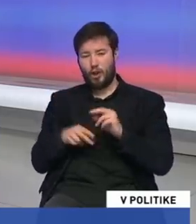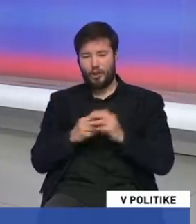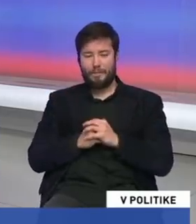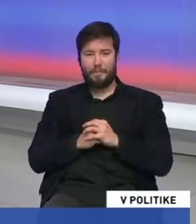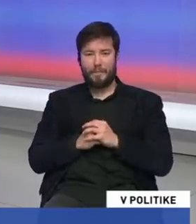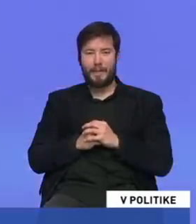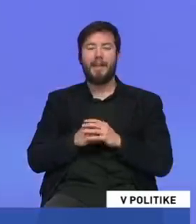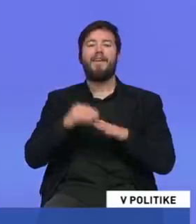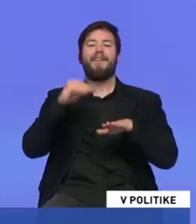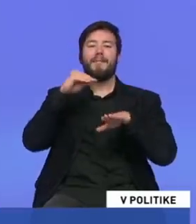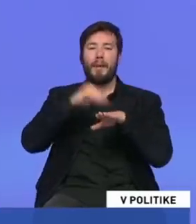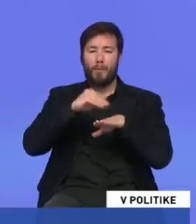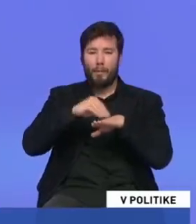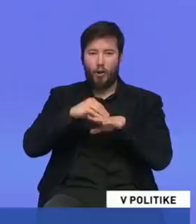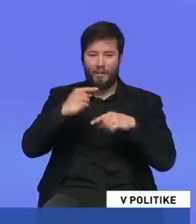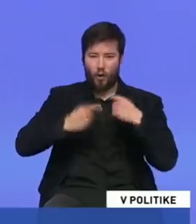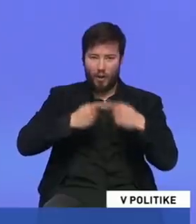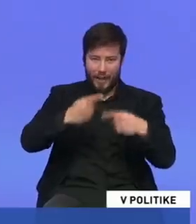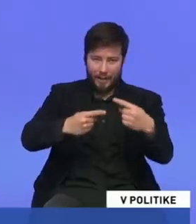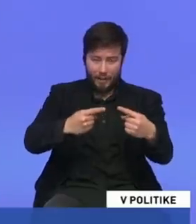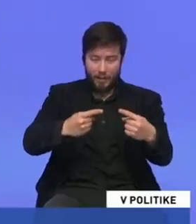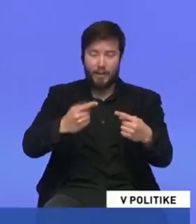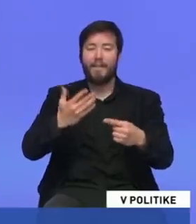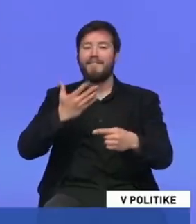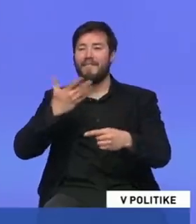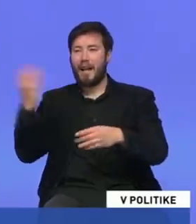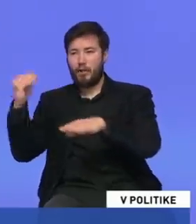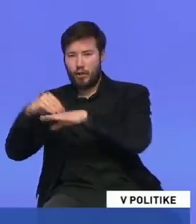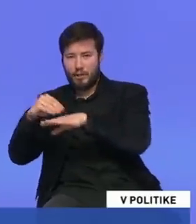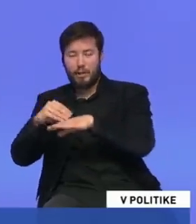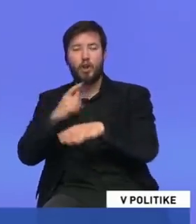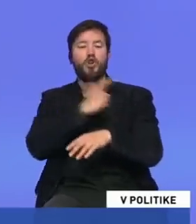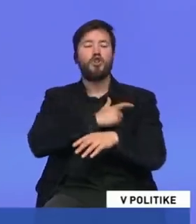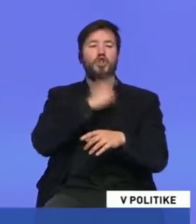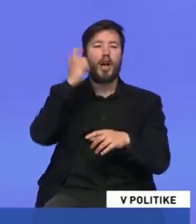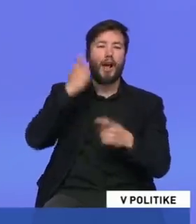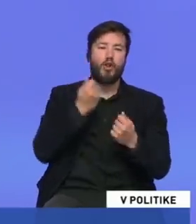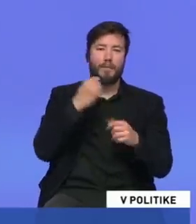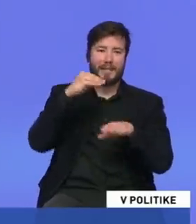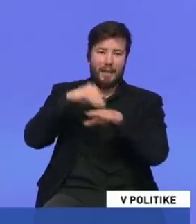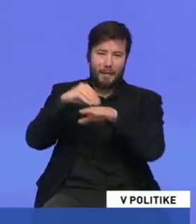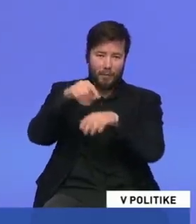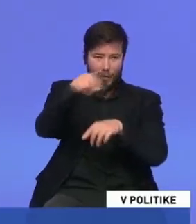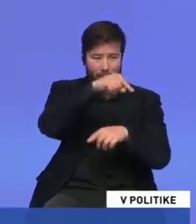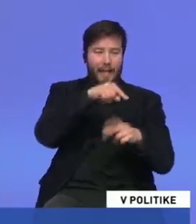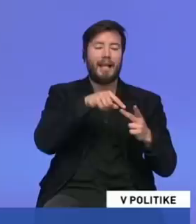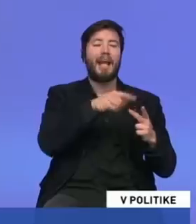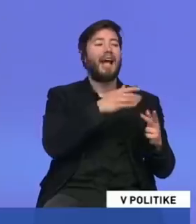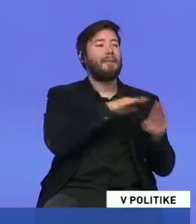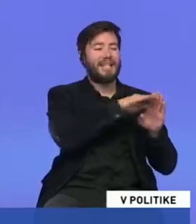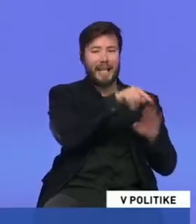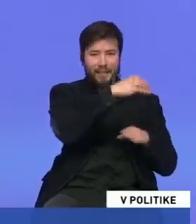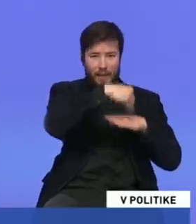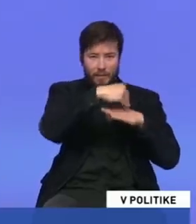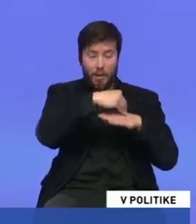V pripomienkovom konaní, kde dávajú pripomienky verejnosť, socioekonomickí partnery, rezorty, poslanci